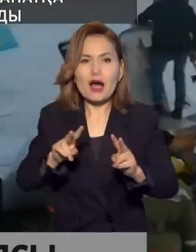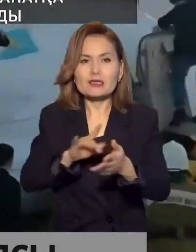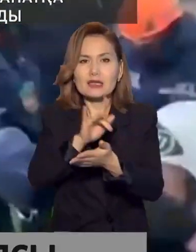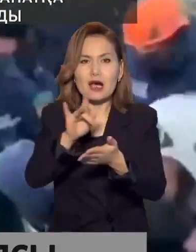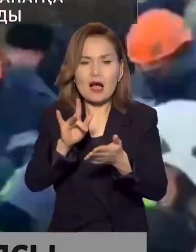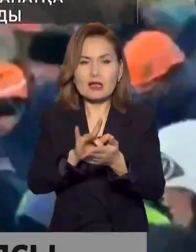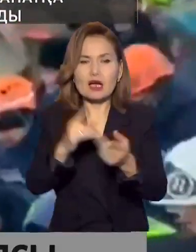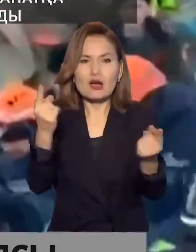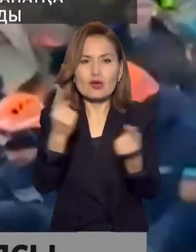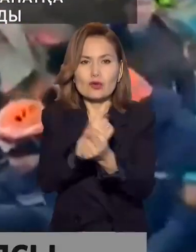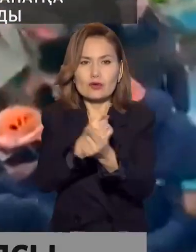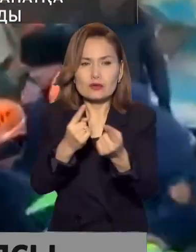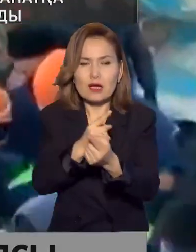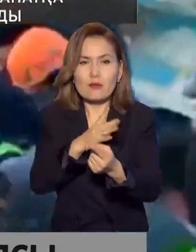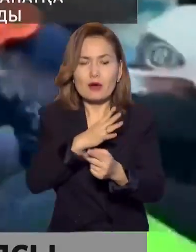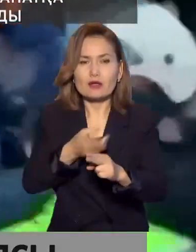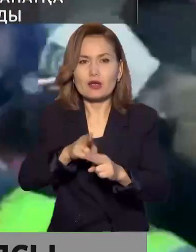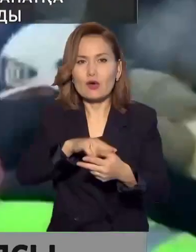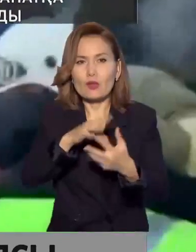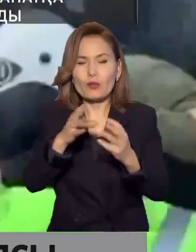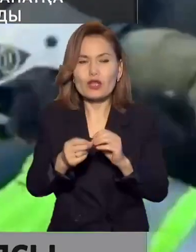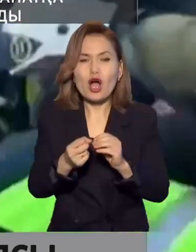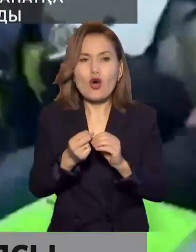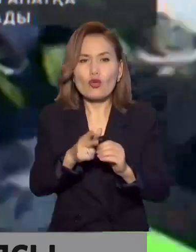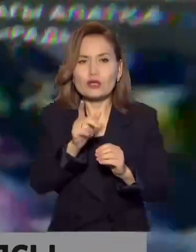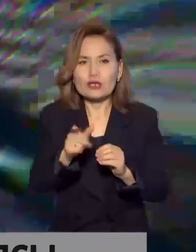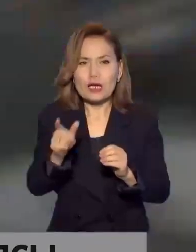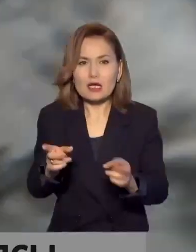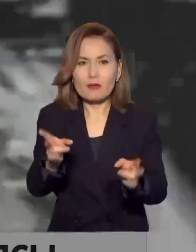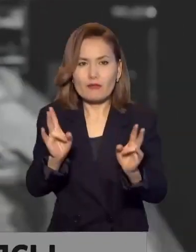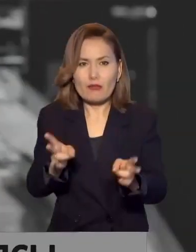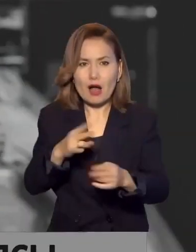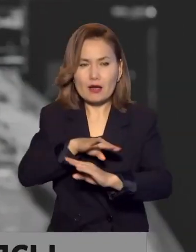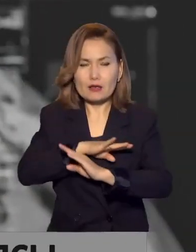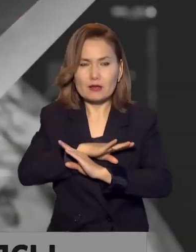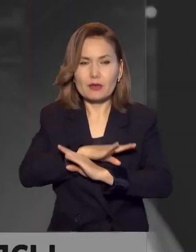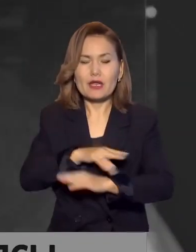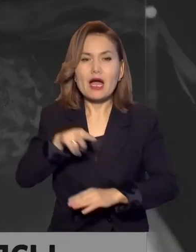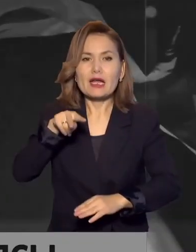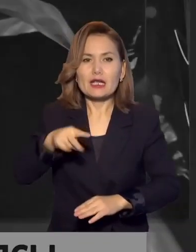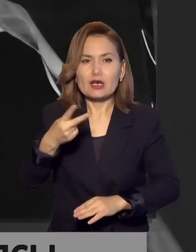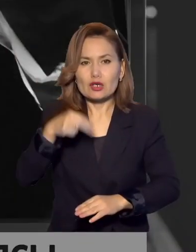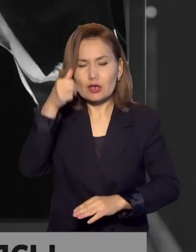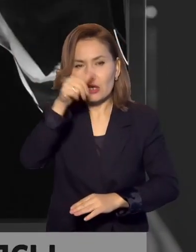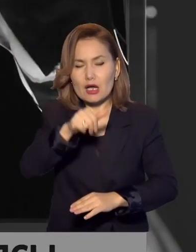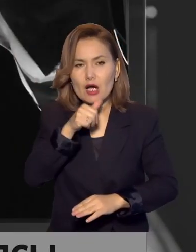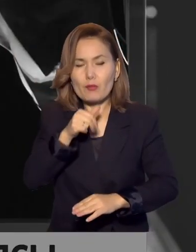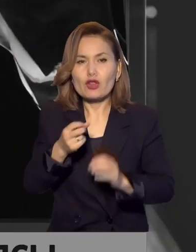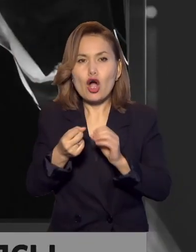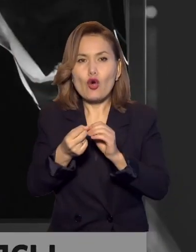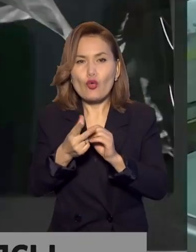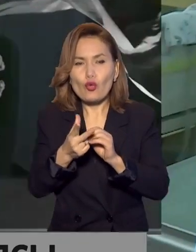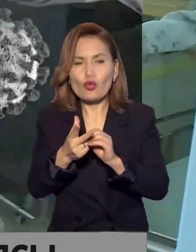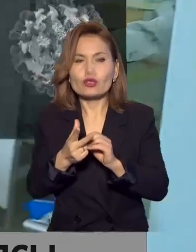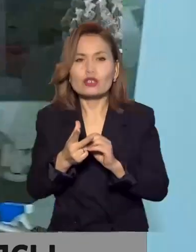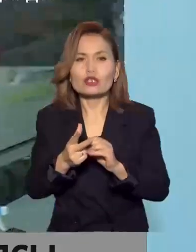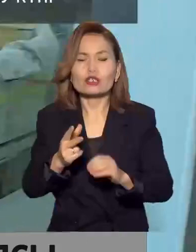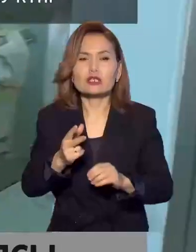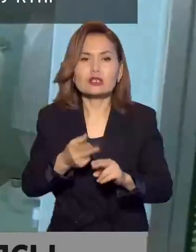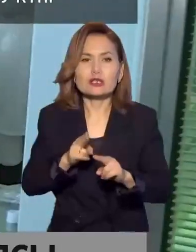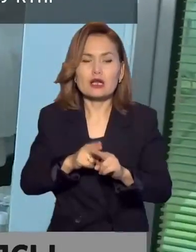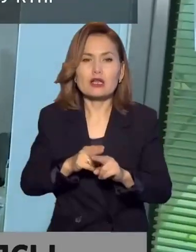бағыт алған еді. Ресмейдеректер бойынша 13 адам қайтысполды. 2020 жыл 13-ші жылды. Бұл